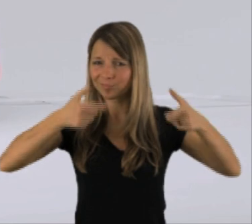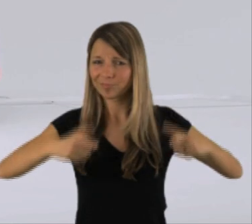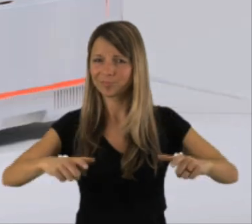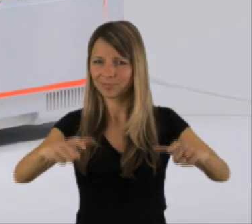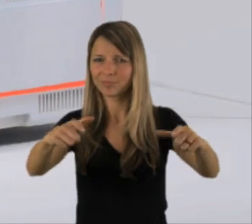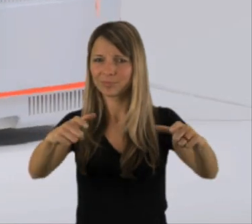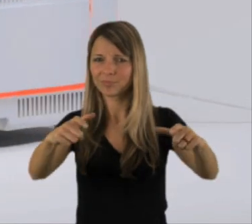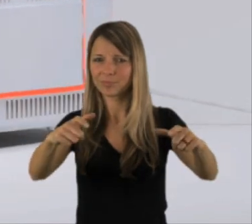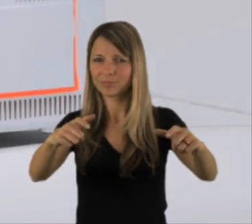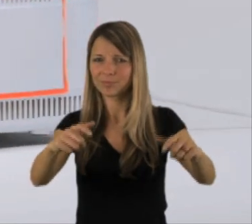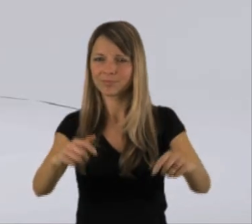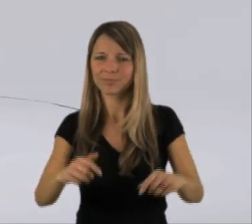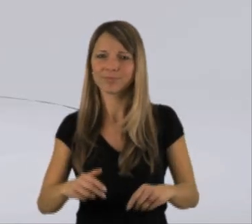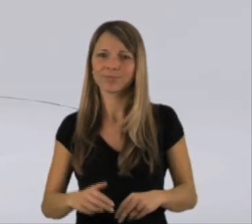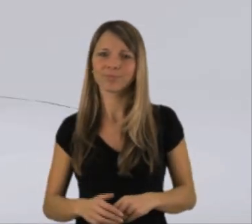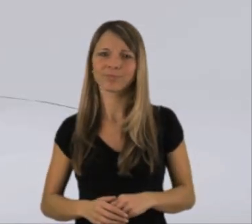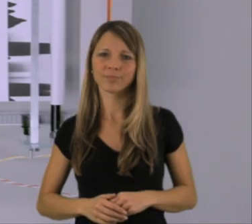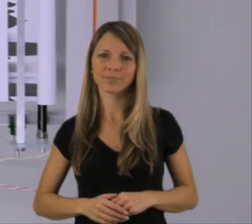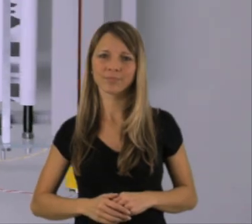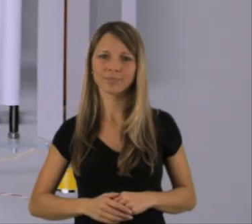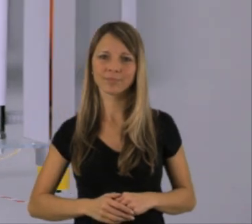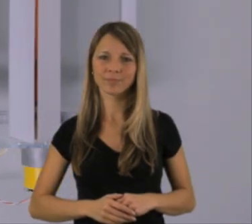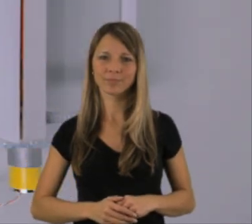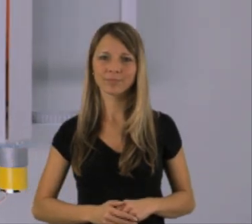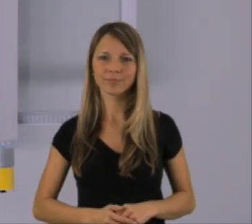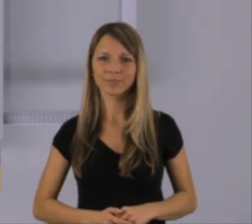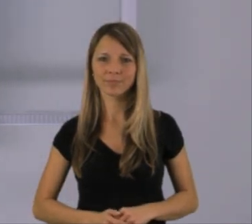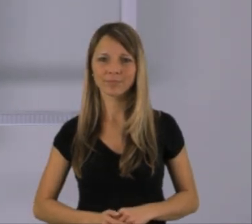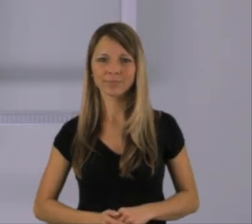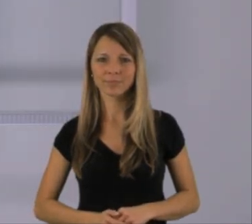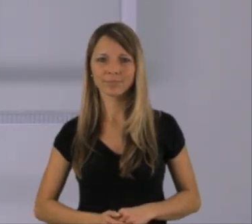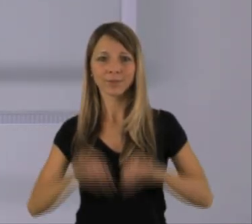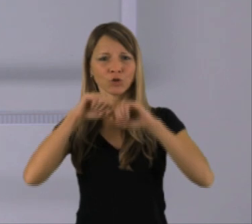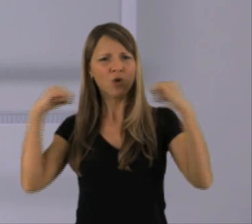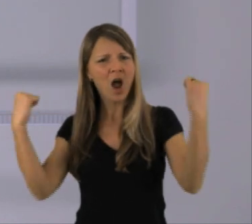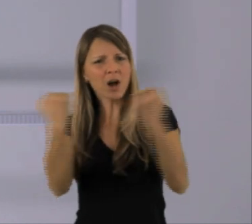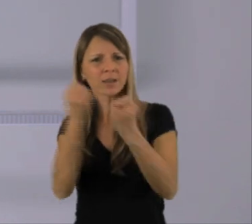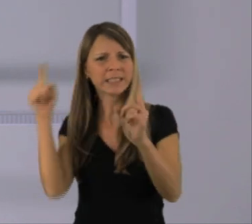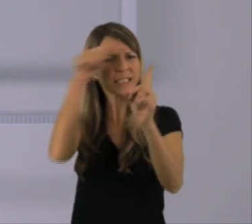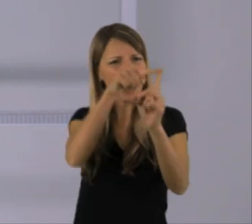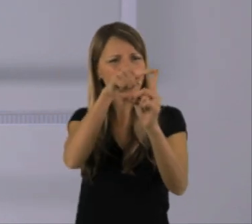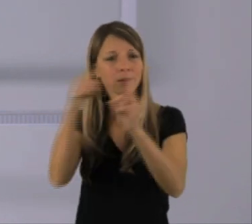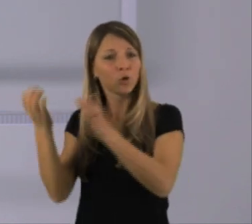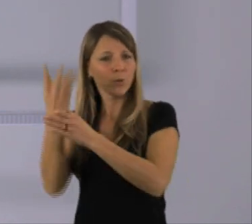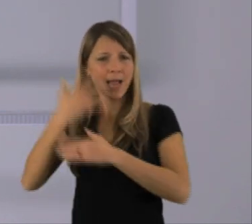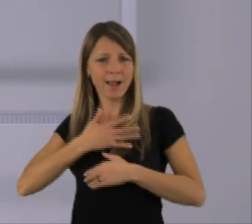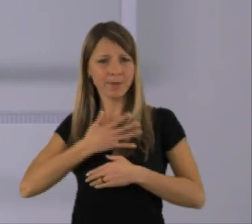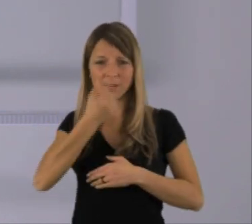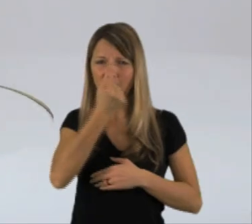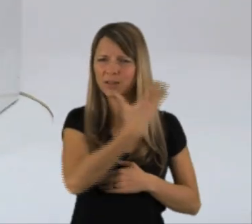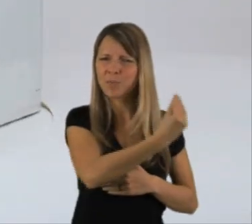Mitschnitte am Fernsehen, eines Videorekorders und Videokassetten. Der Gesetzgeber lässt die Urheber dieser kopierten Werke von der